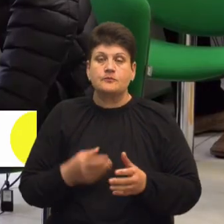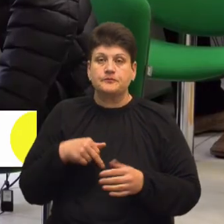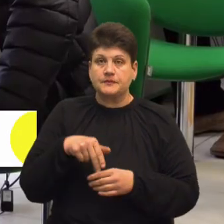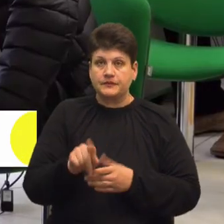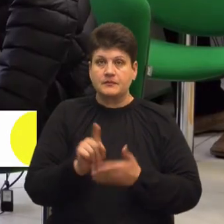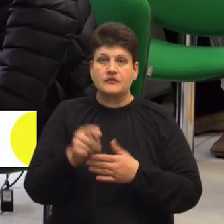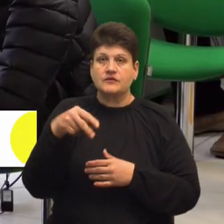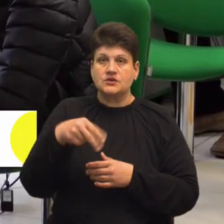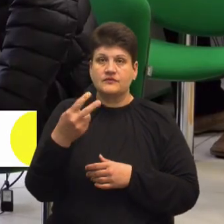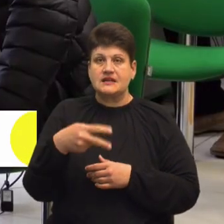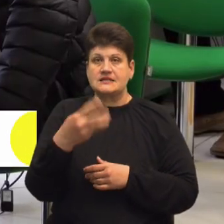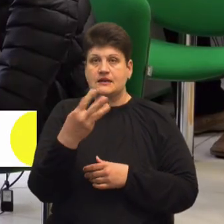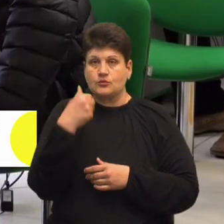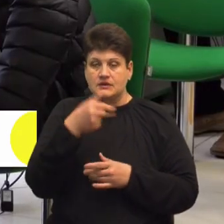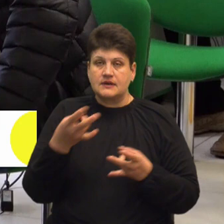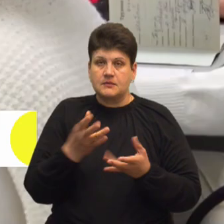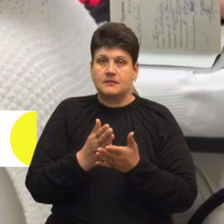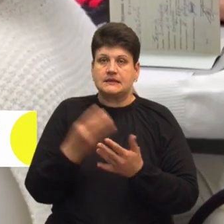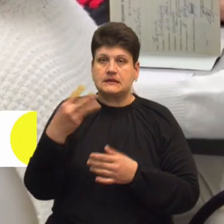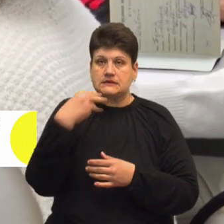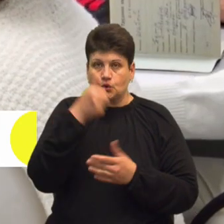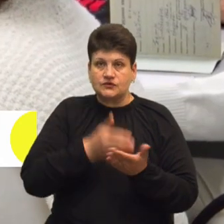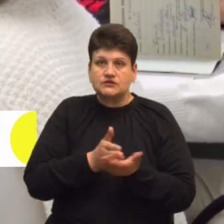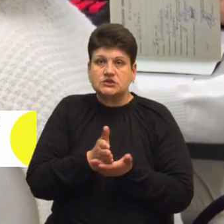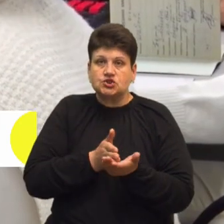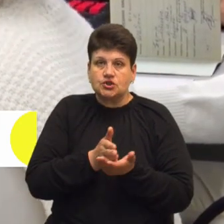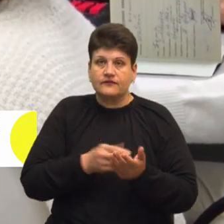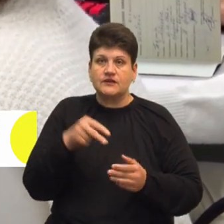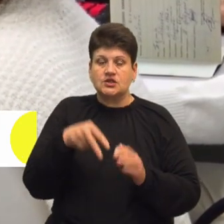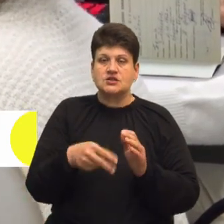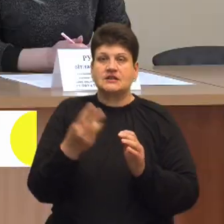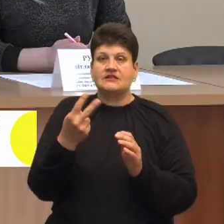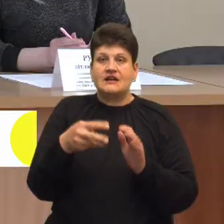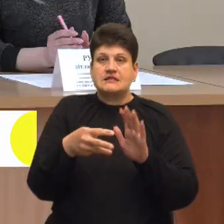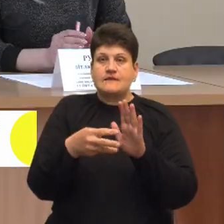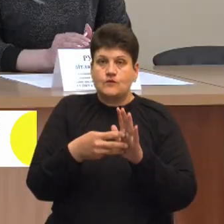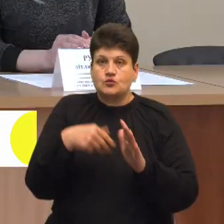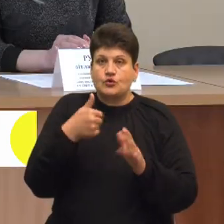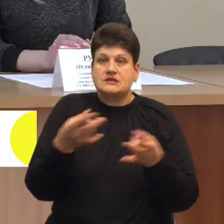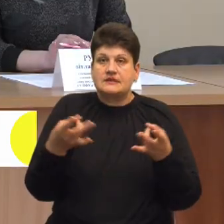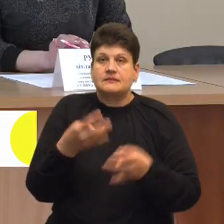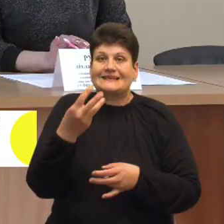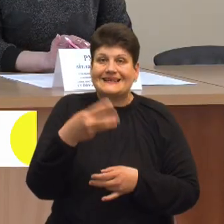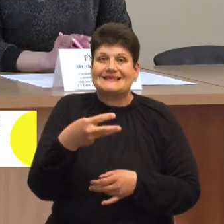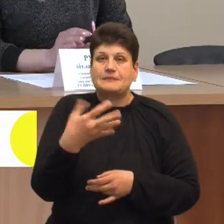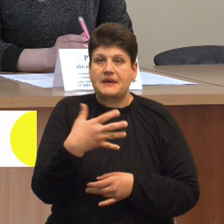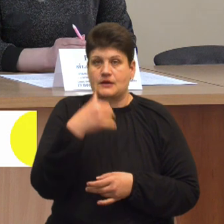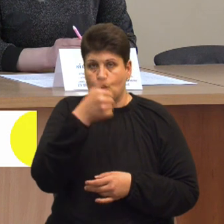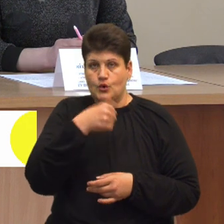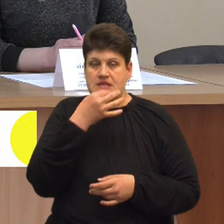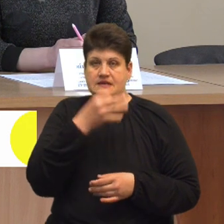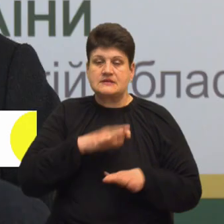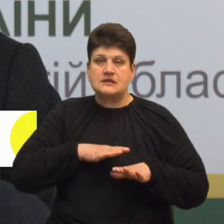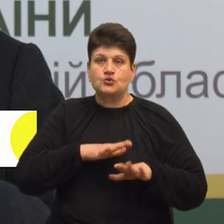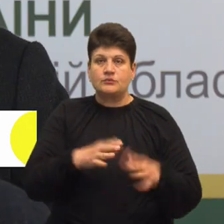потрібно мати щонайменше 30 років страхового стажу. В 2028-му потрібно буде вже 35 років. Про це розповів заступник начальника